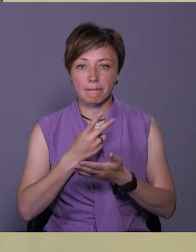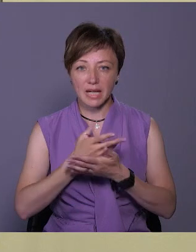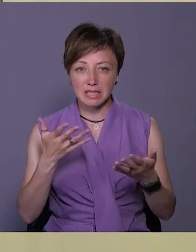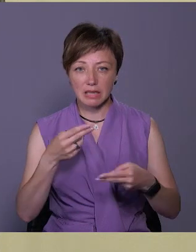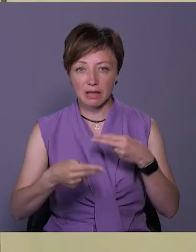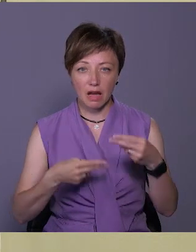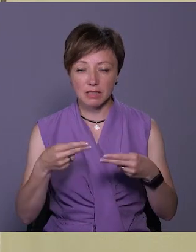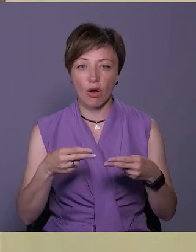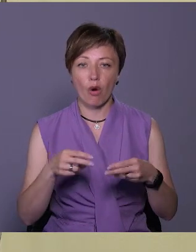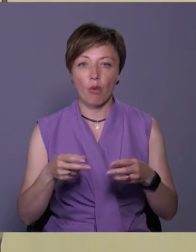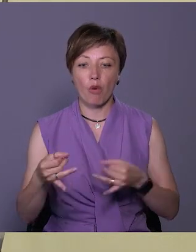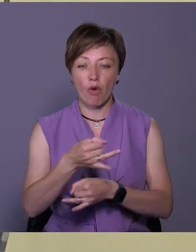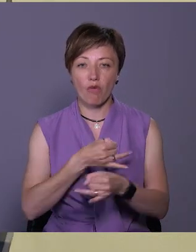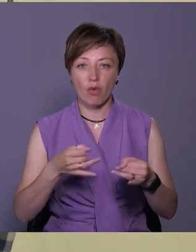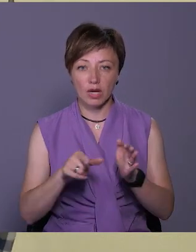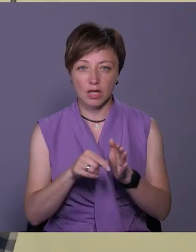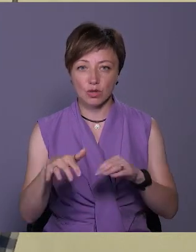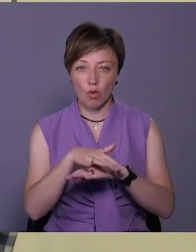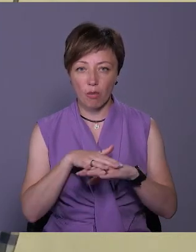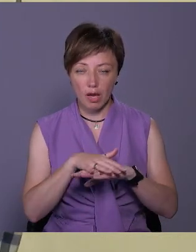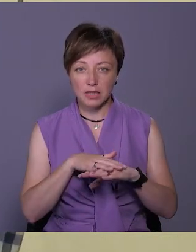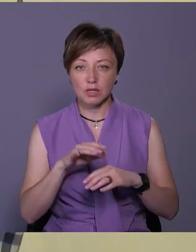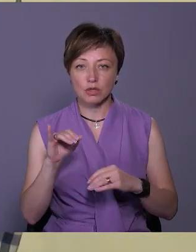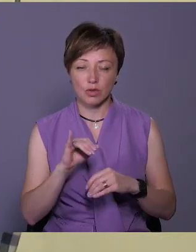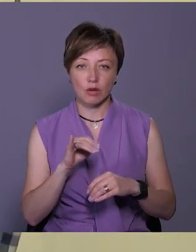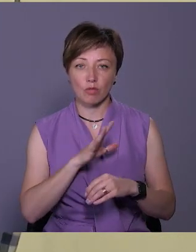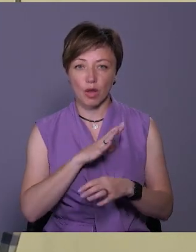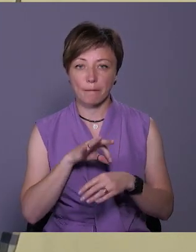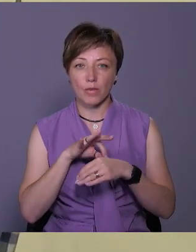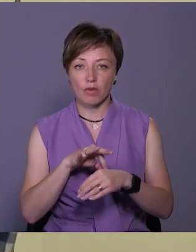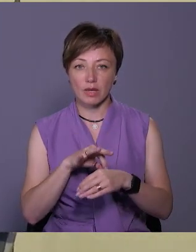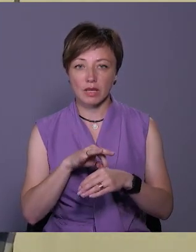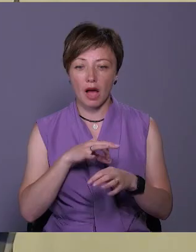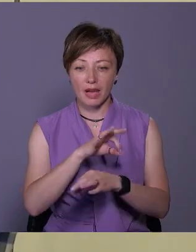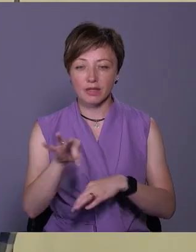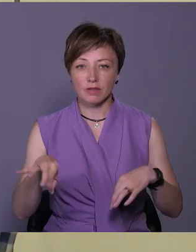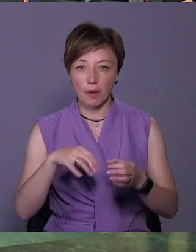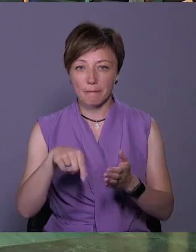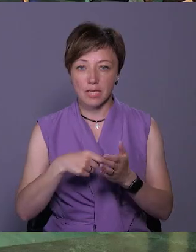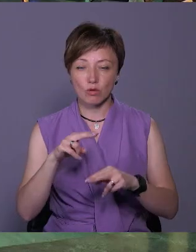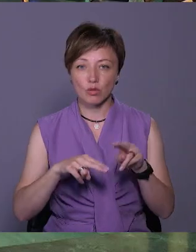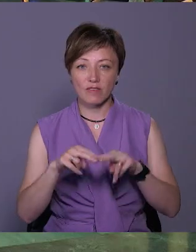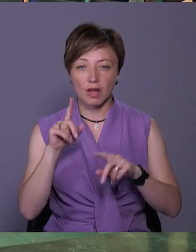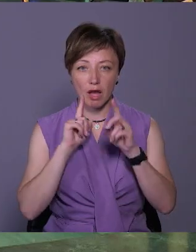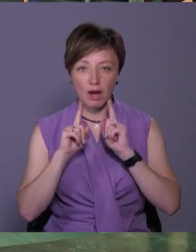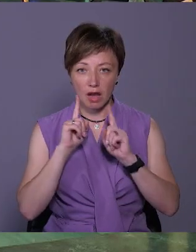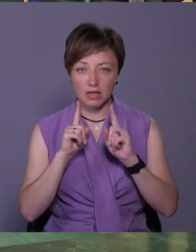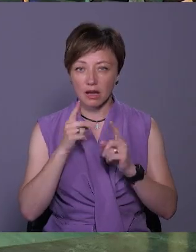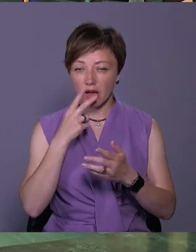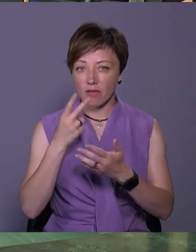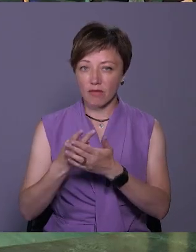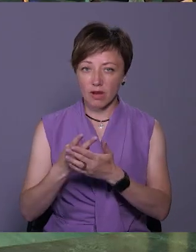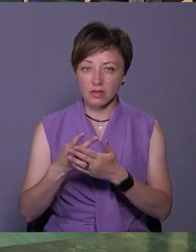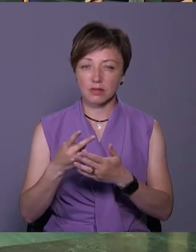обговорення з громадськостю, і була проведена і архітектурна містобудівна рада. В ілюстраціях